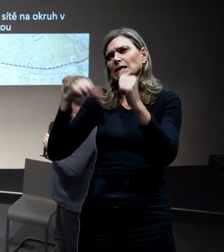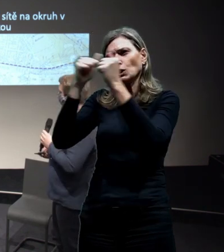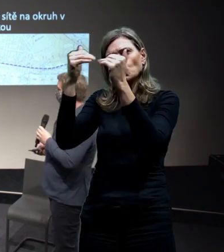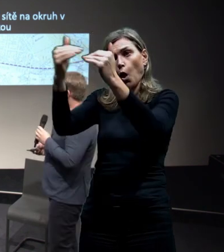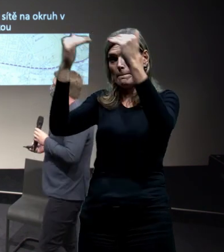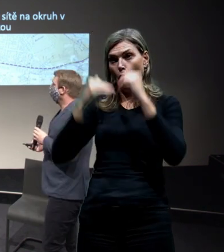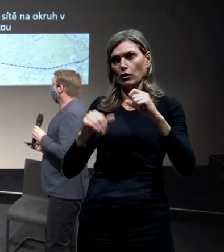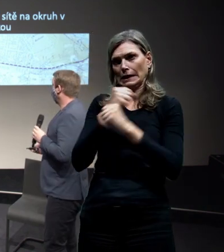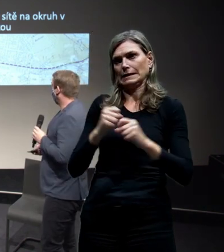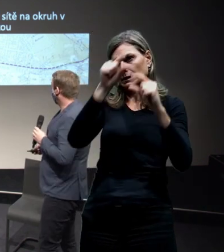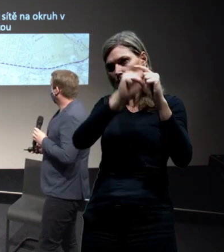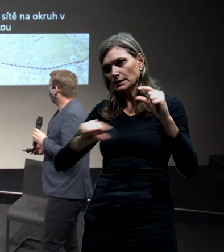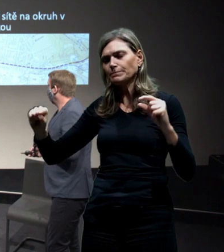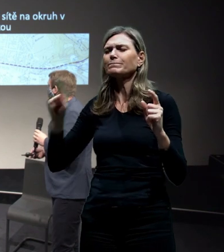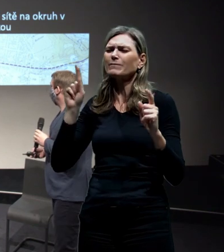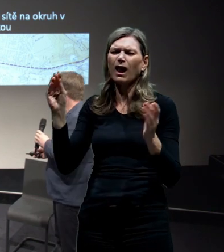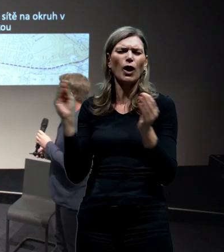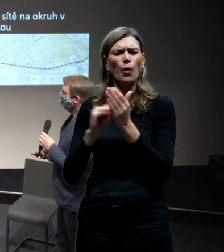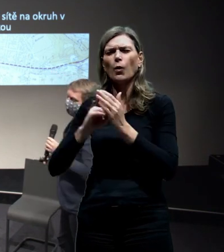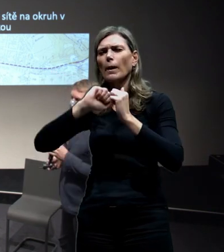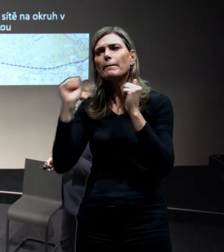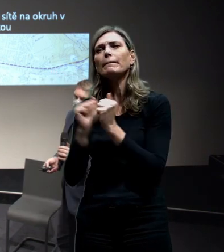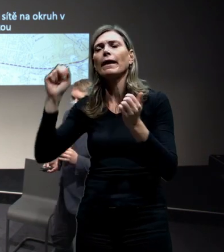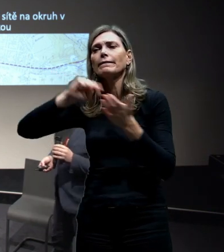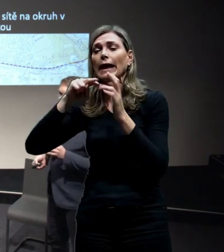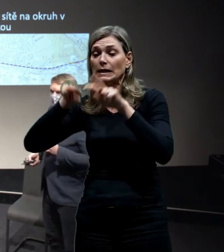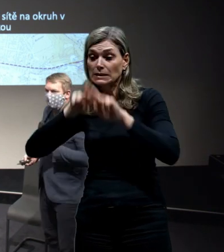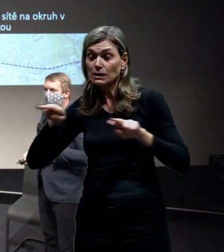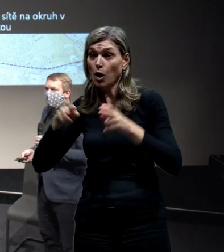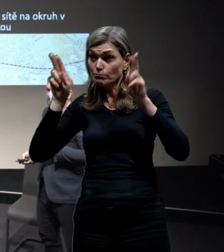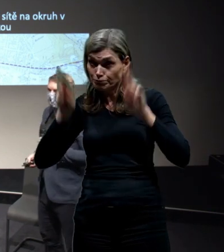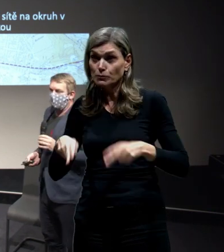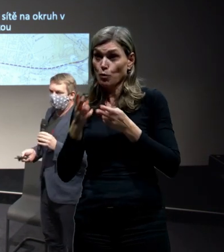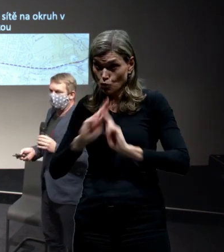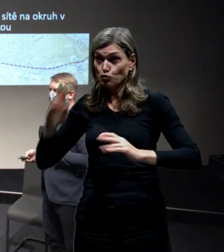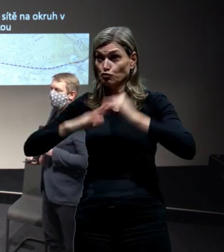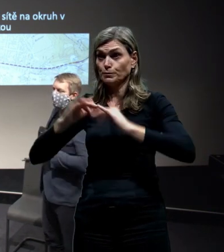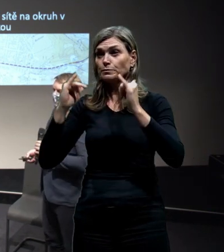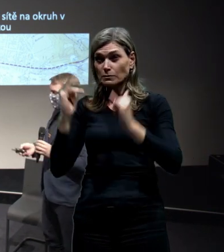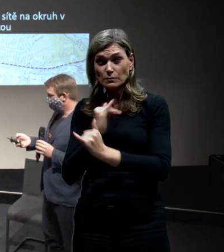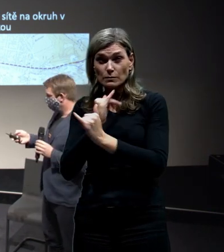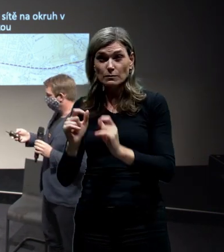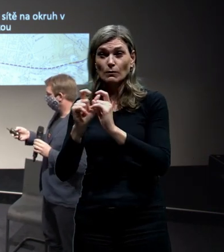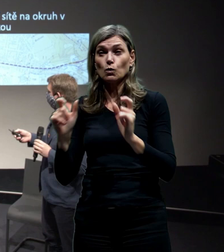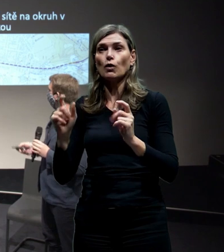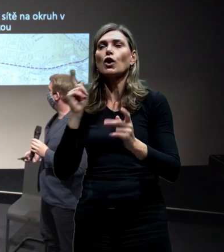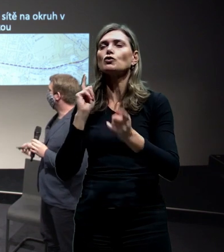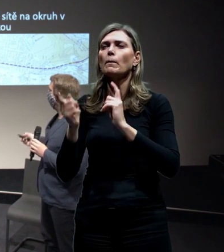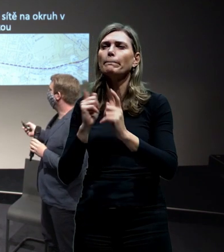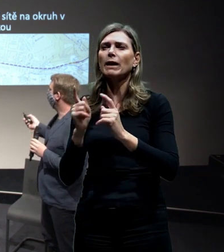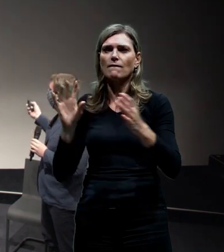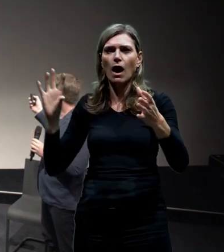musí pečlivě technicky prověřit realnost tohoto námětu a zároveň i z hlediska dopravních